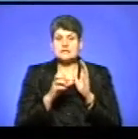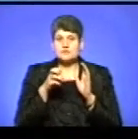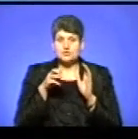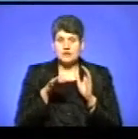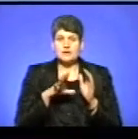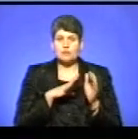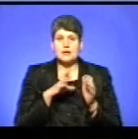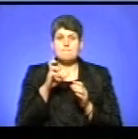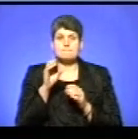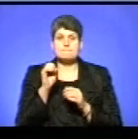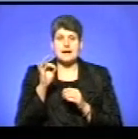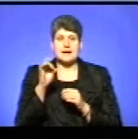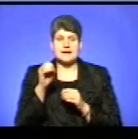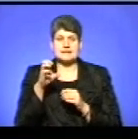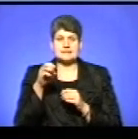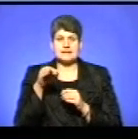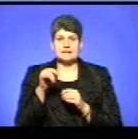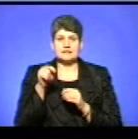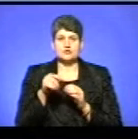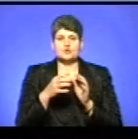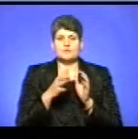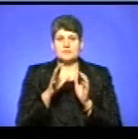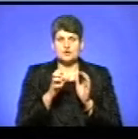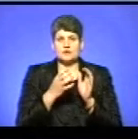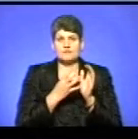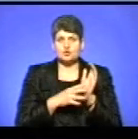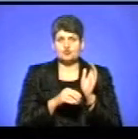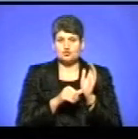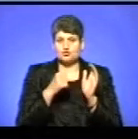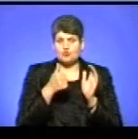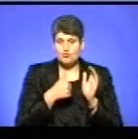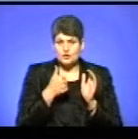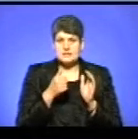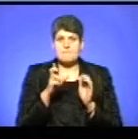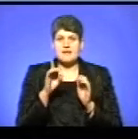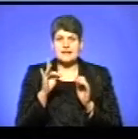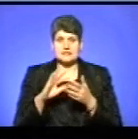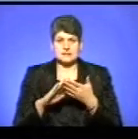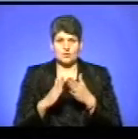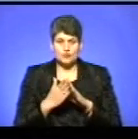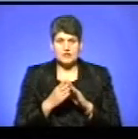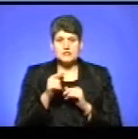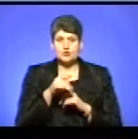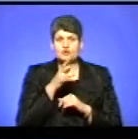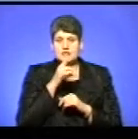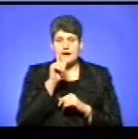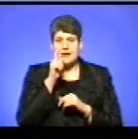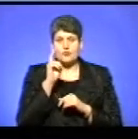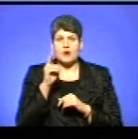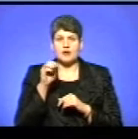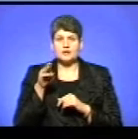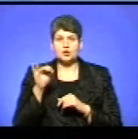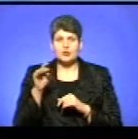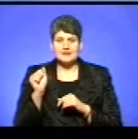Борестейська унія в 1596 році. І з того часу греко-католицька церква